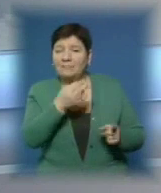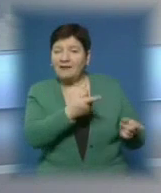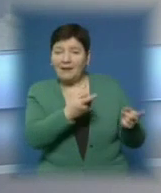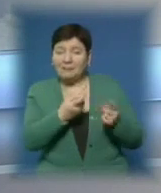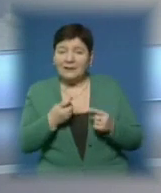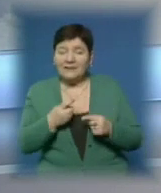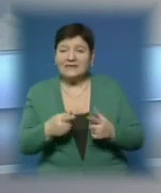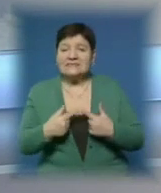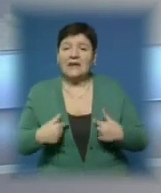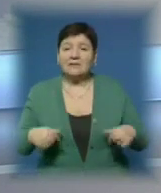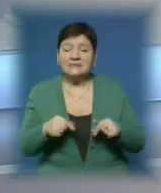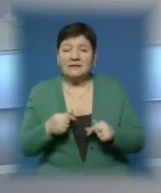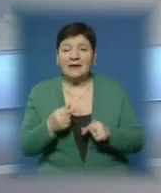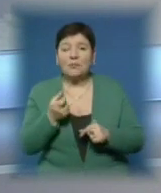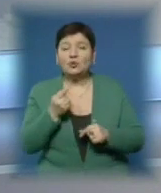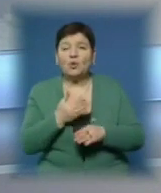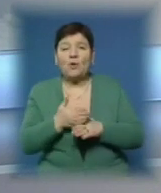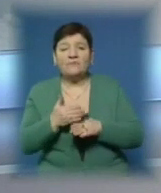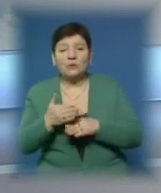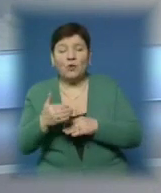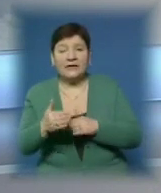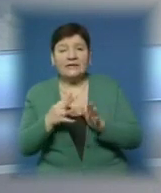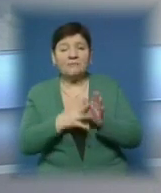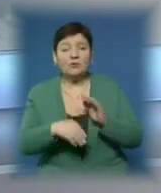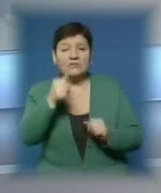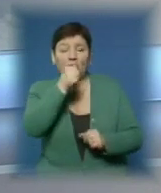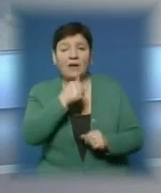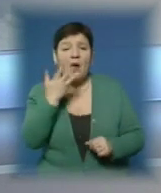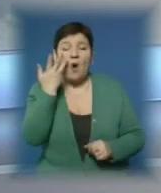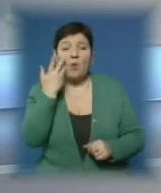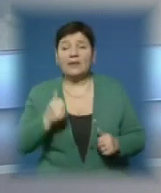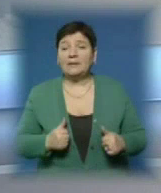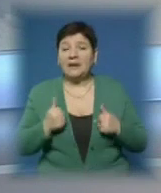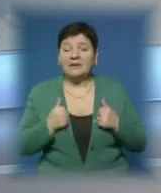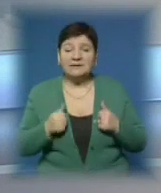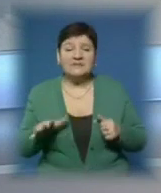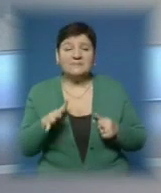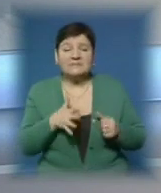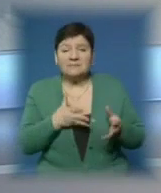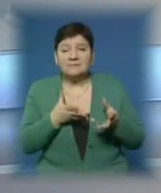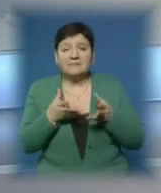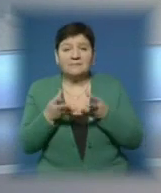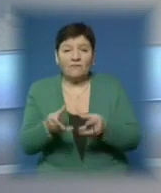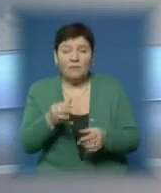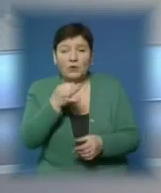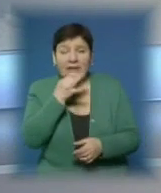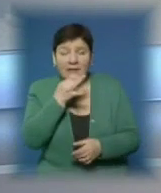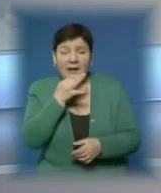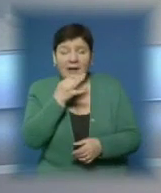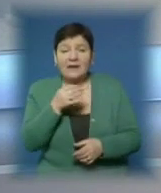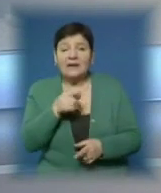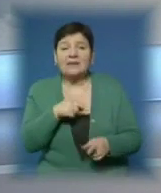слухачів. Станції потроху відходять від практики 90-х років, коли намагалися вгодити всім одразу і не слідують приклад